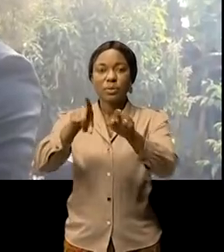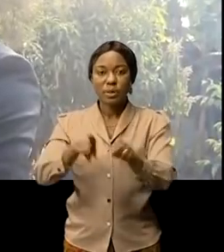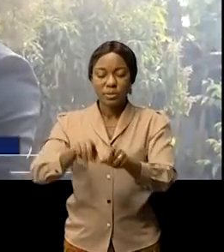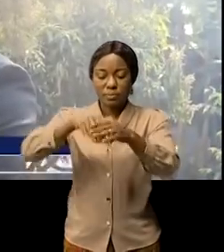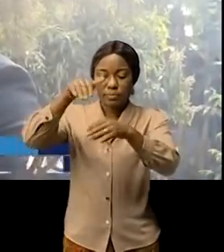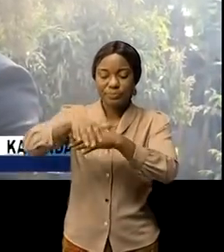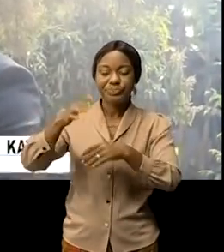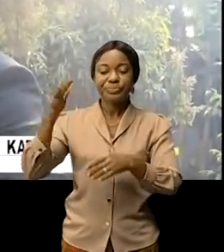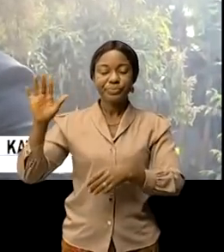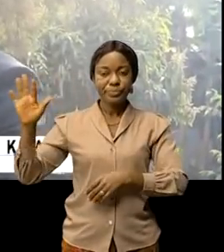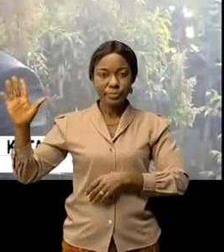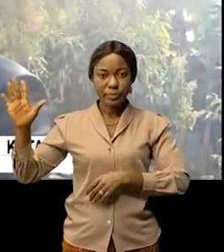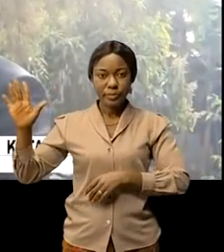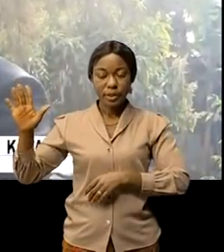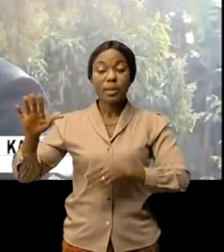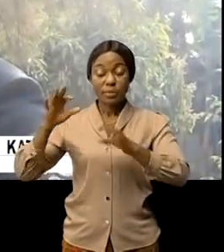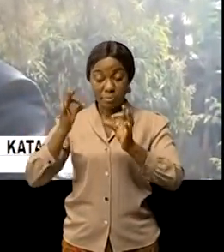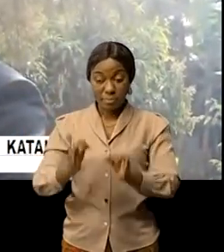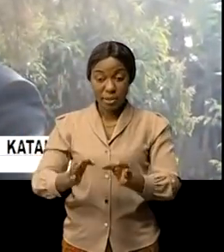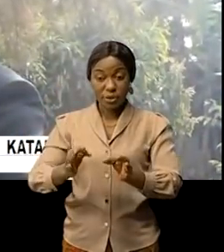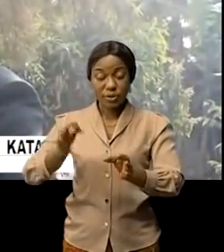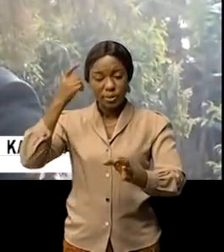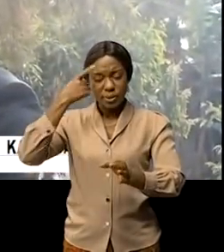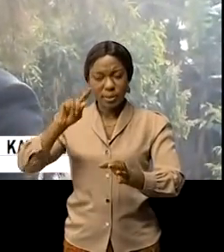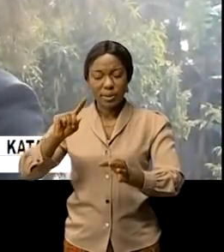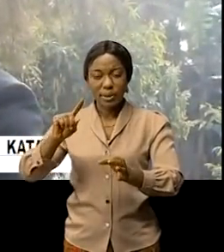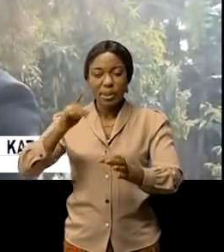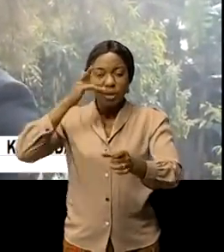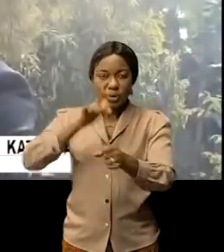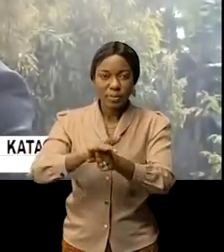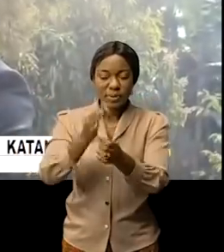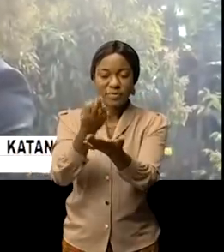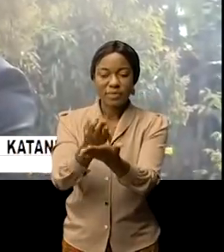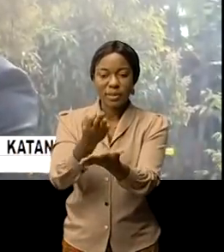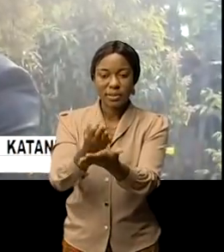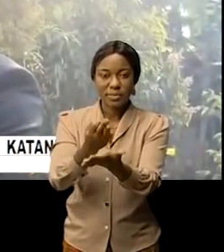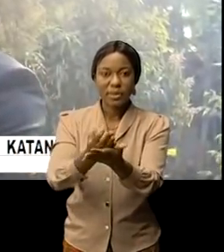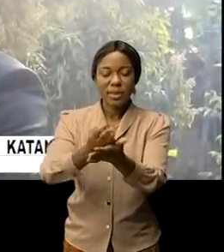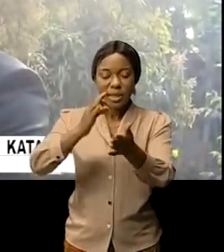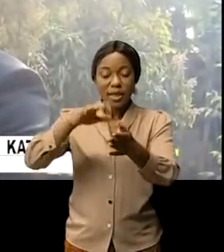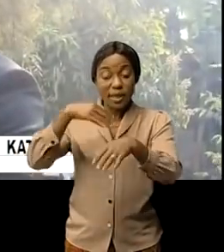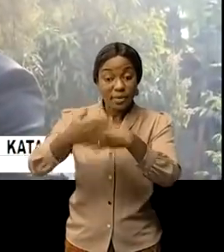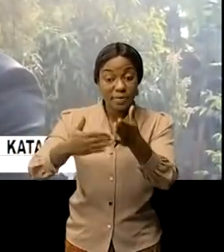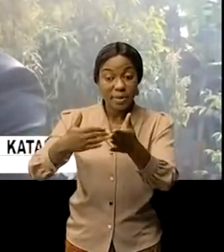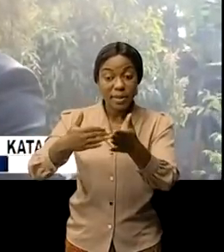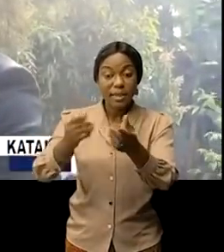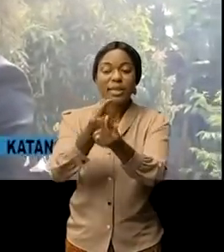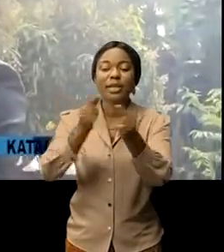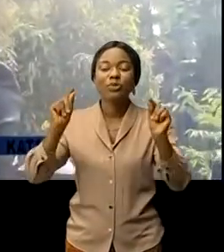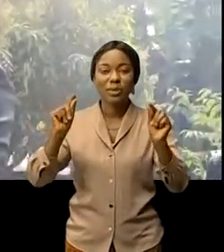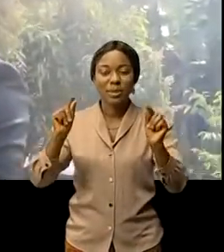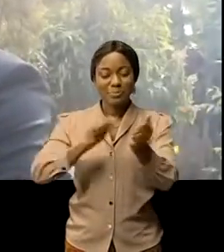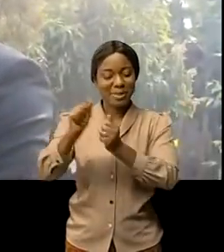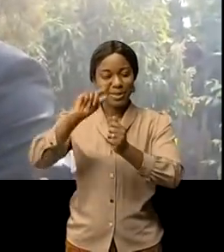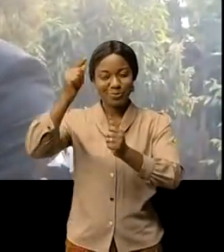de Kinshasa. Bien plus, c'est l'occasion de matérialisation du financement effectif de la gratuité par le